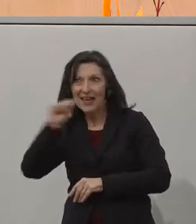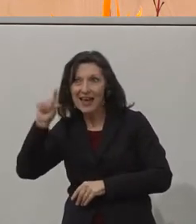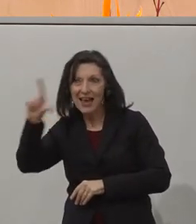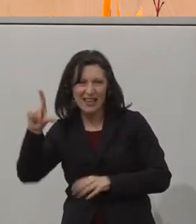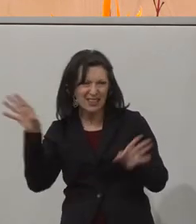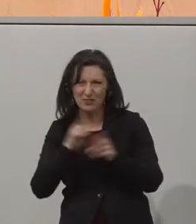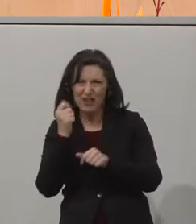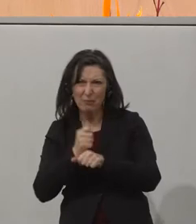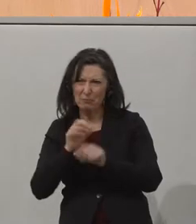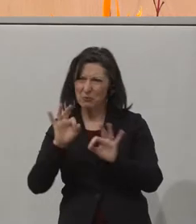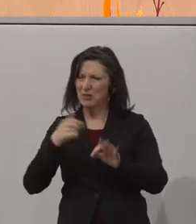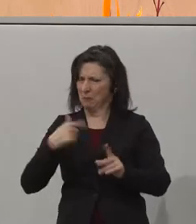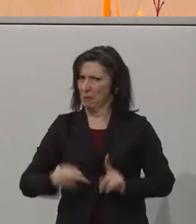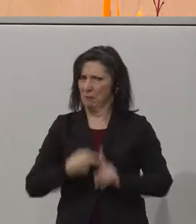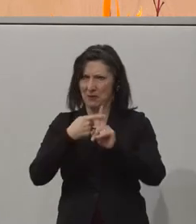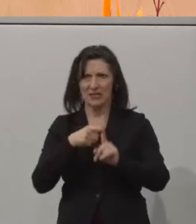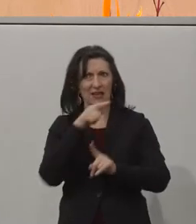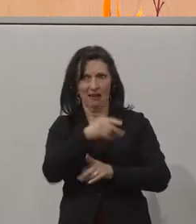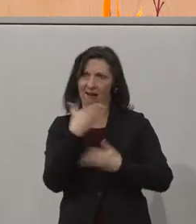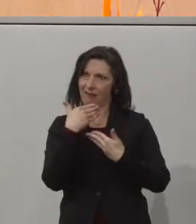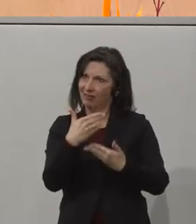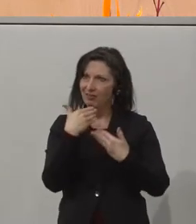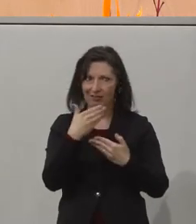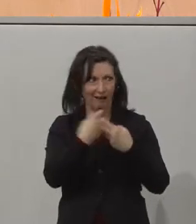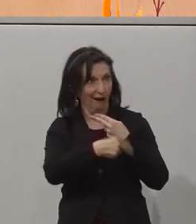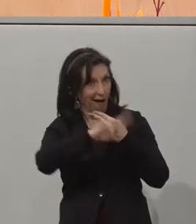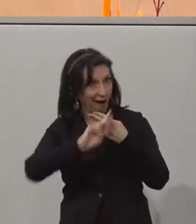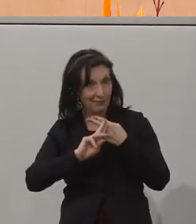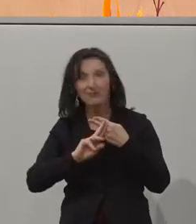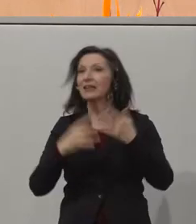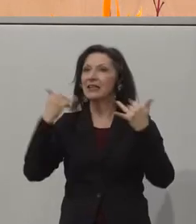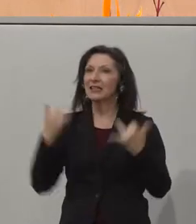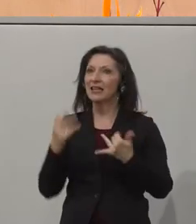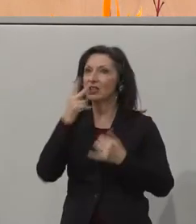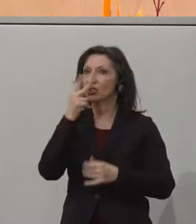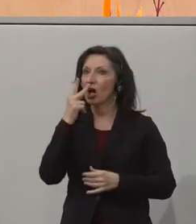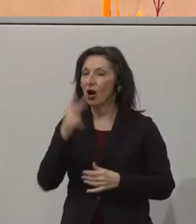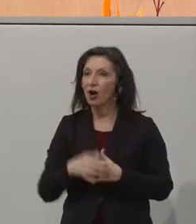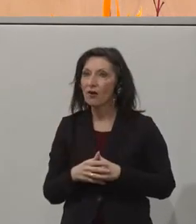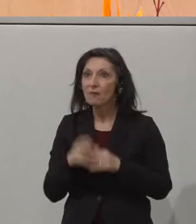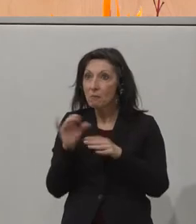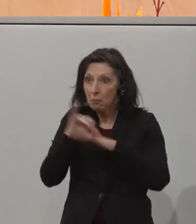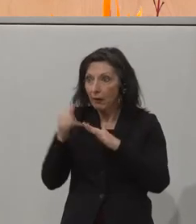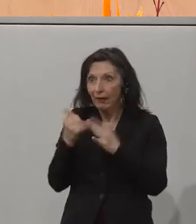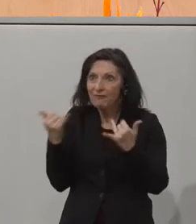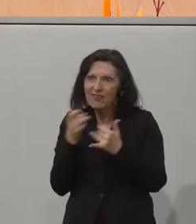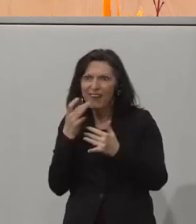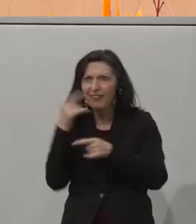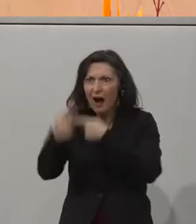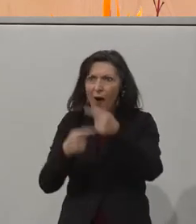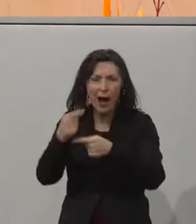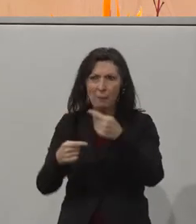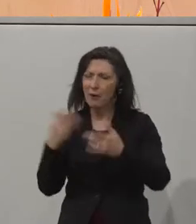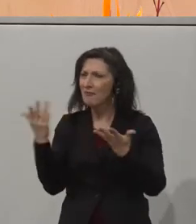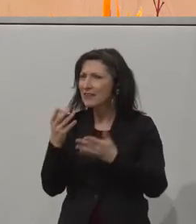Herzlichen Dank auf jeden Fall für Ihr Statement und Ihre Antwort. Und wir wollen jetzt also schauen, wie das Projekt genau funktioniert, was es